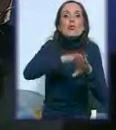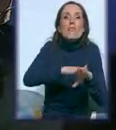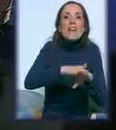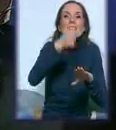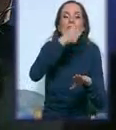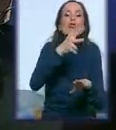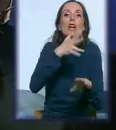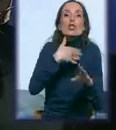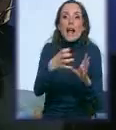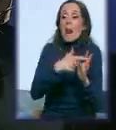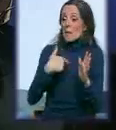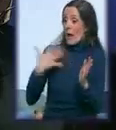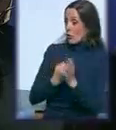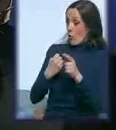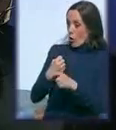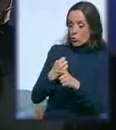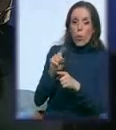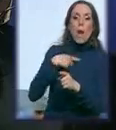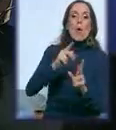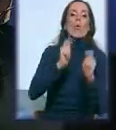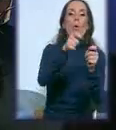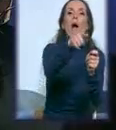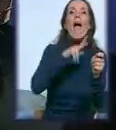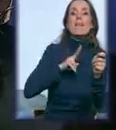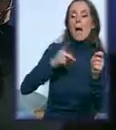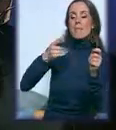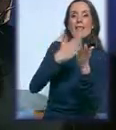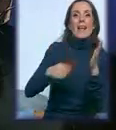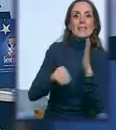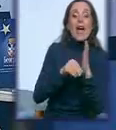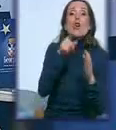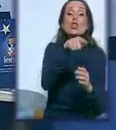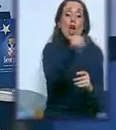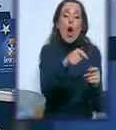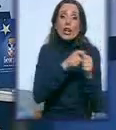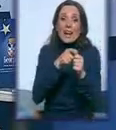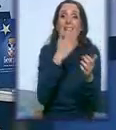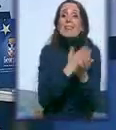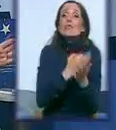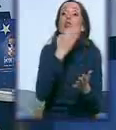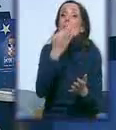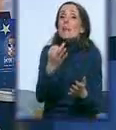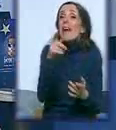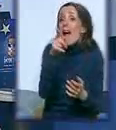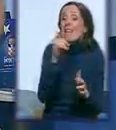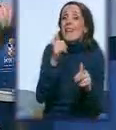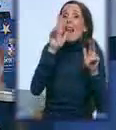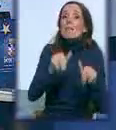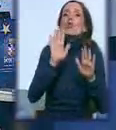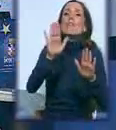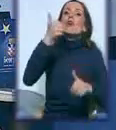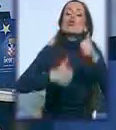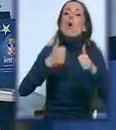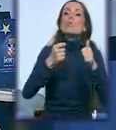dalje. Eto, to je bilo pitanje. Da li možda postoji mogućnost da se u narodnoj godini samo, recimo, 30-ak dana to pomeri